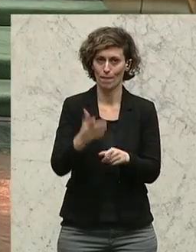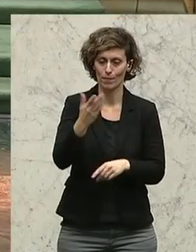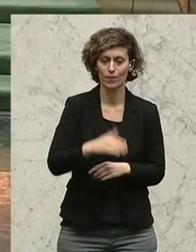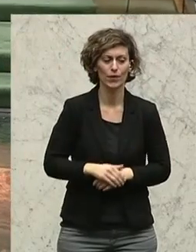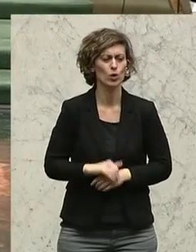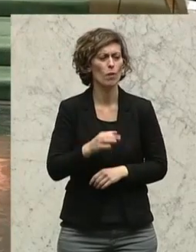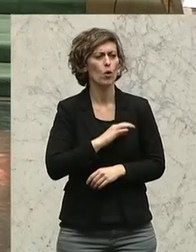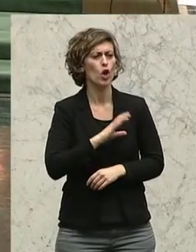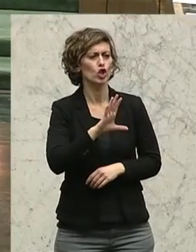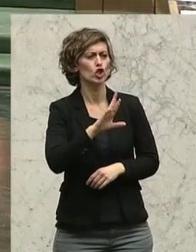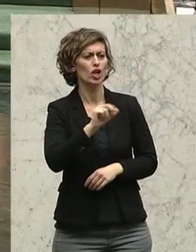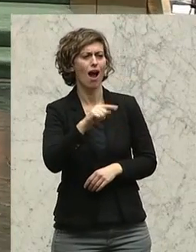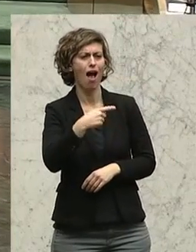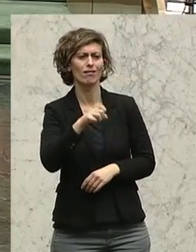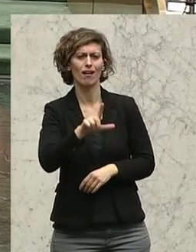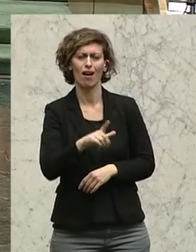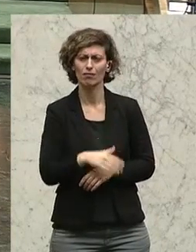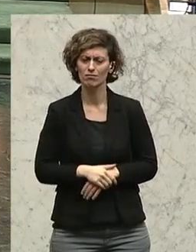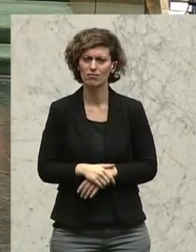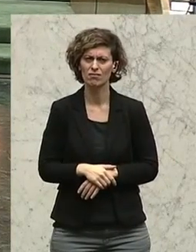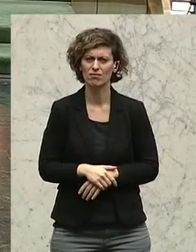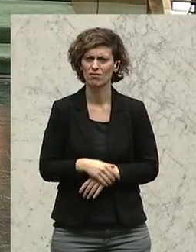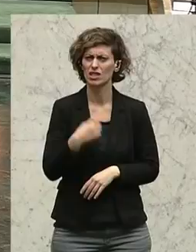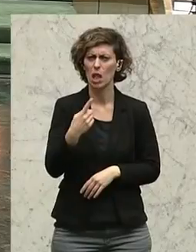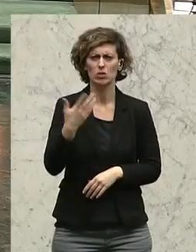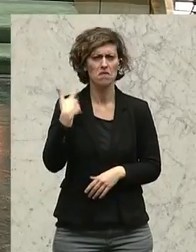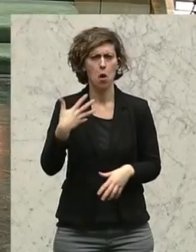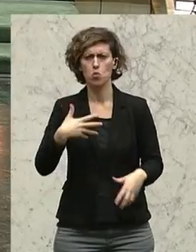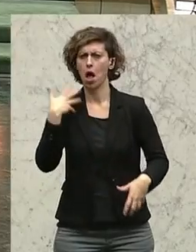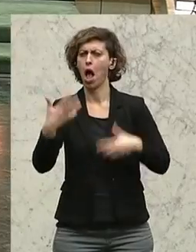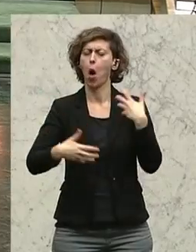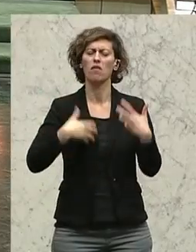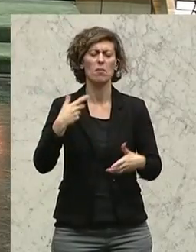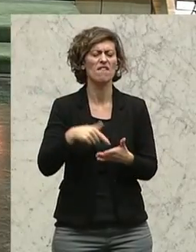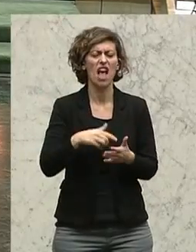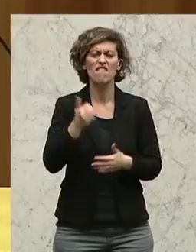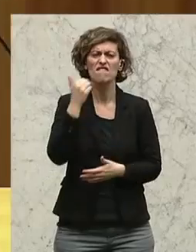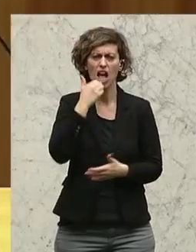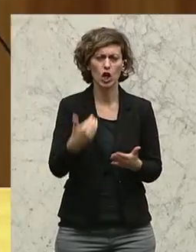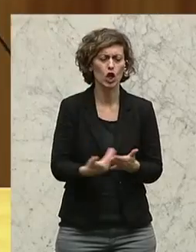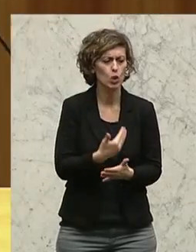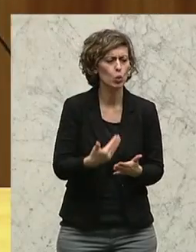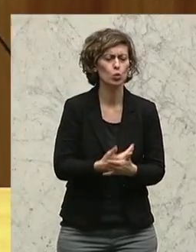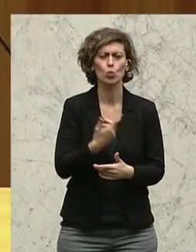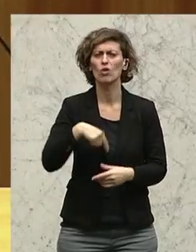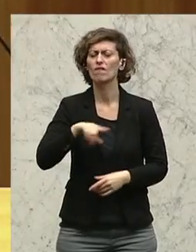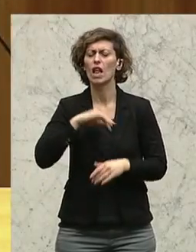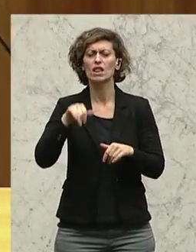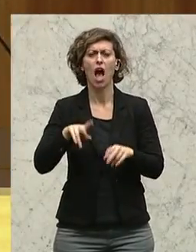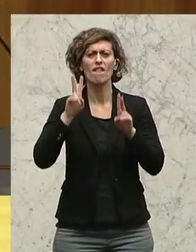Zuerst einmal, Kollege Schrangel, Sie haben sich da jetzt wahnsinnig aufgeregt, dass es hier um Fake News gehen würde und dass wir eine